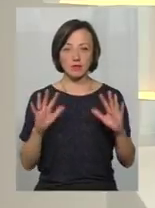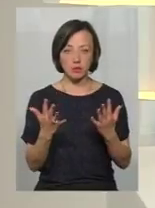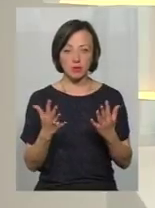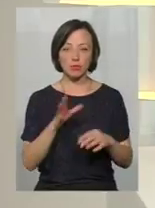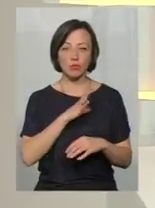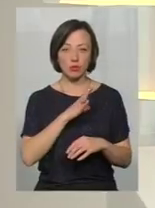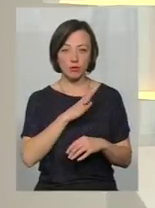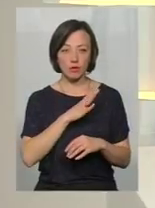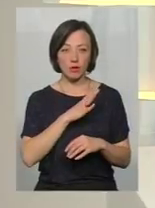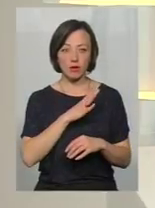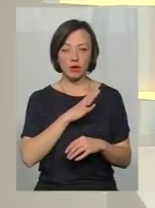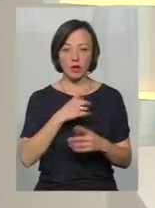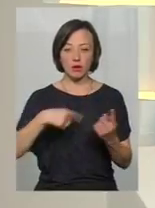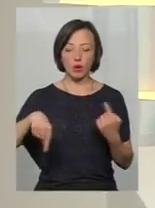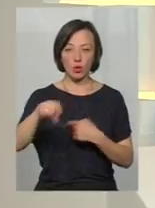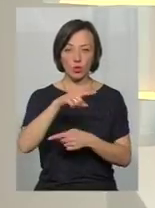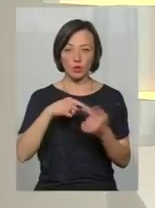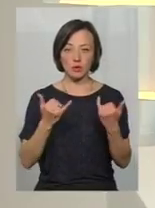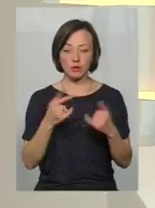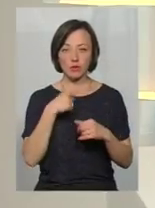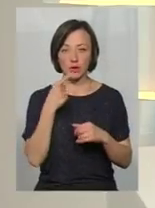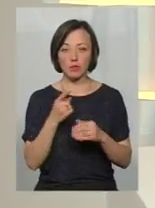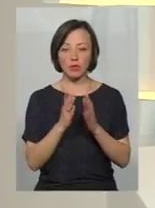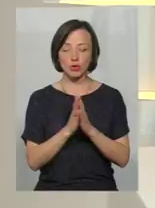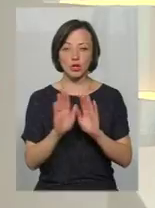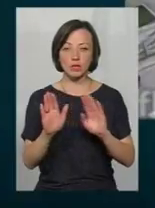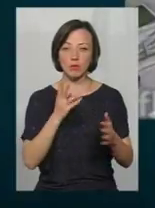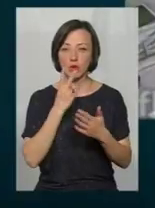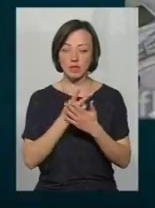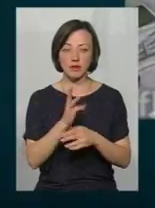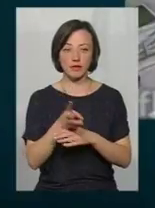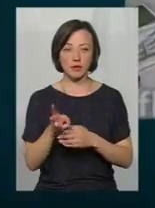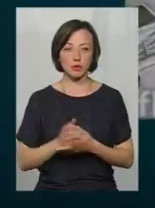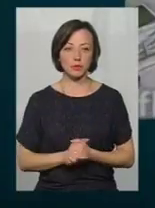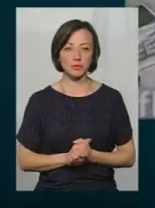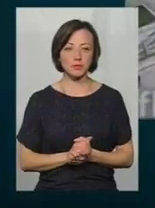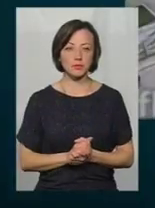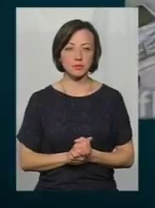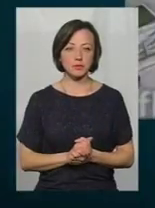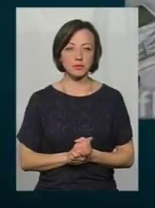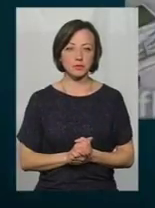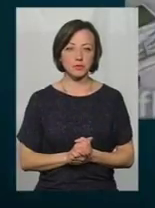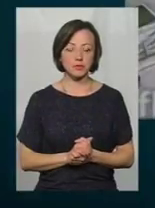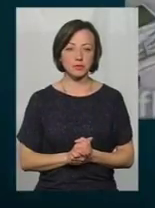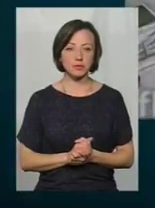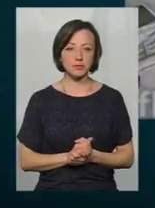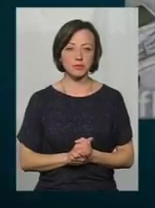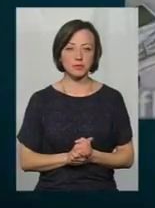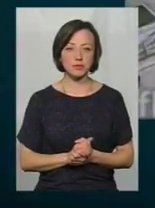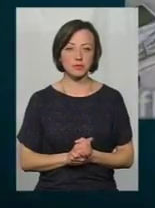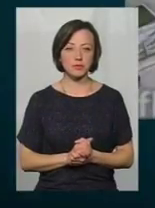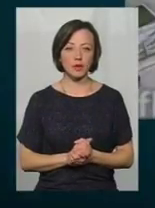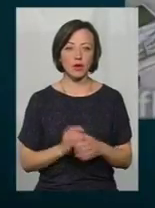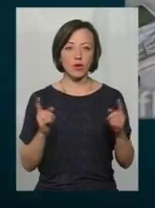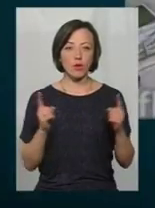був на кругу, про який ми тільки що говорили. Прошу режисерів показати відео коротко про те,